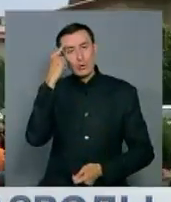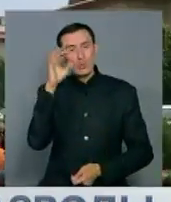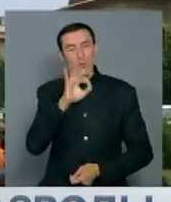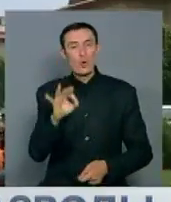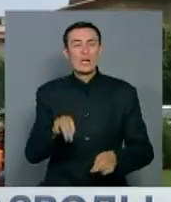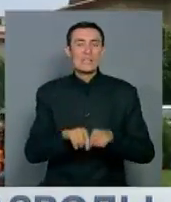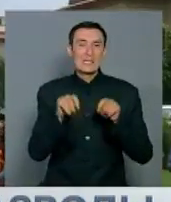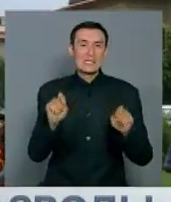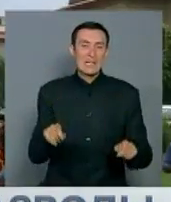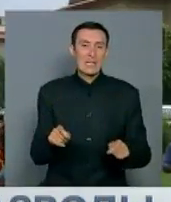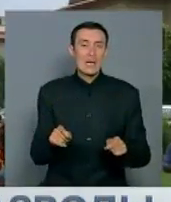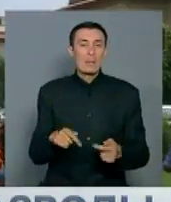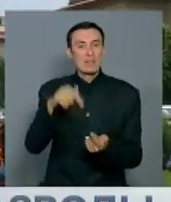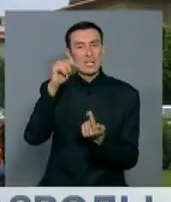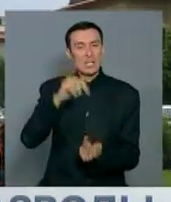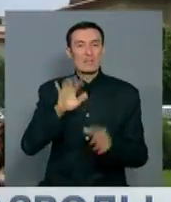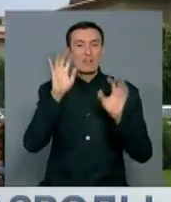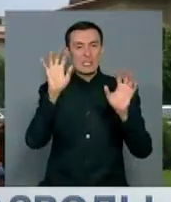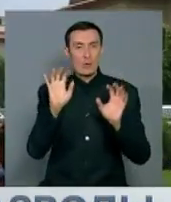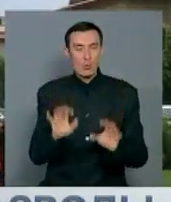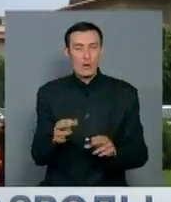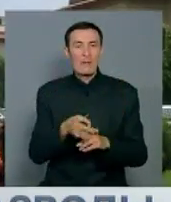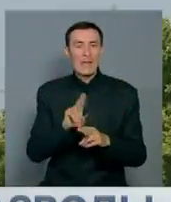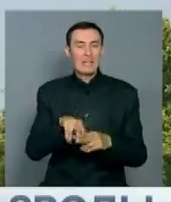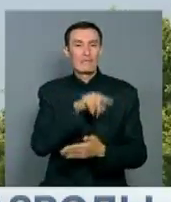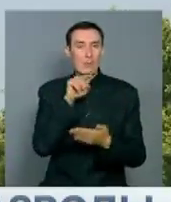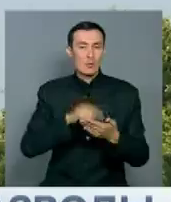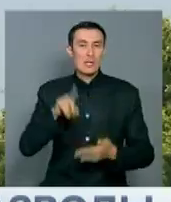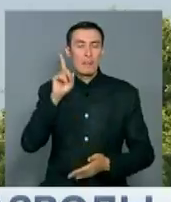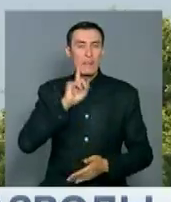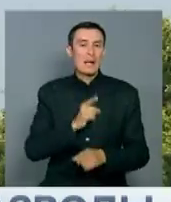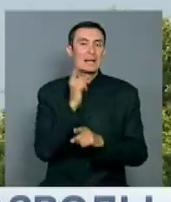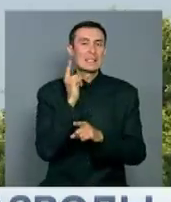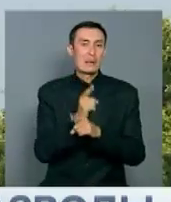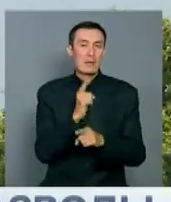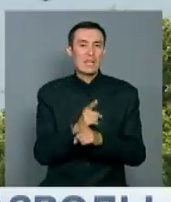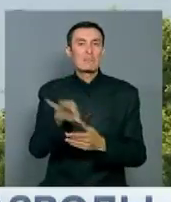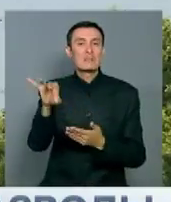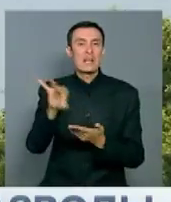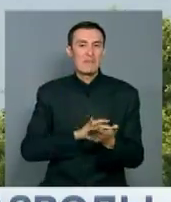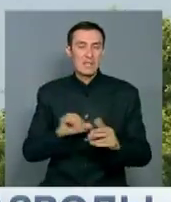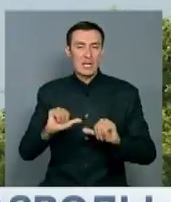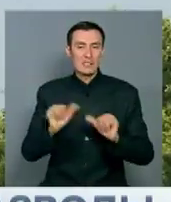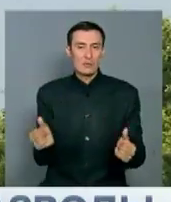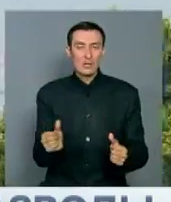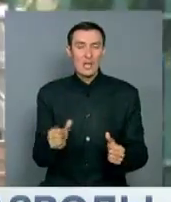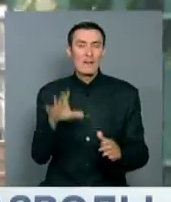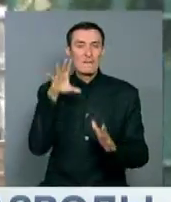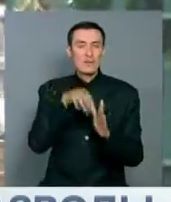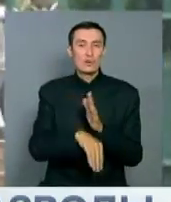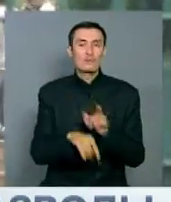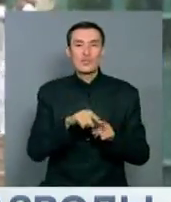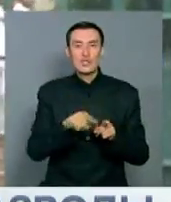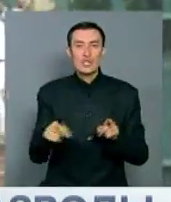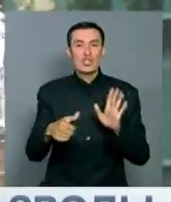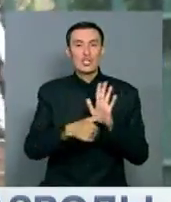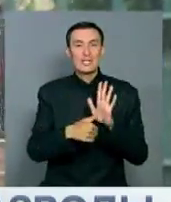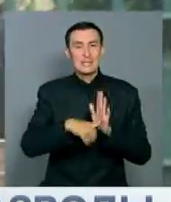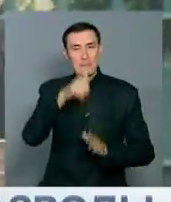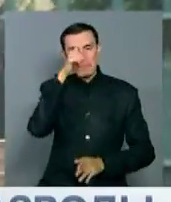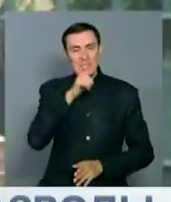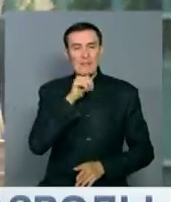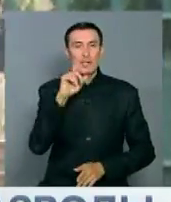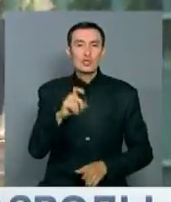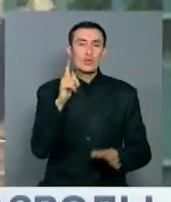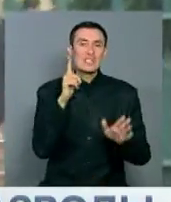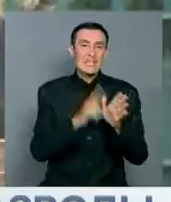создании подходящего законопроекта в этом вопросе. Пока же запрет на мгновенные разводы введен на шесть месяцев.